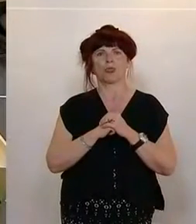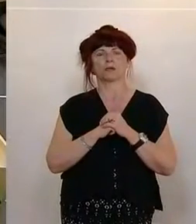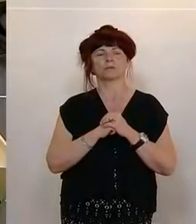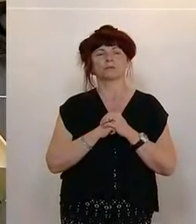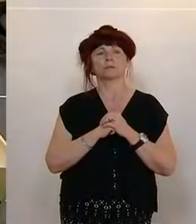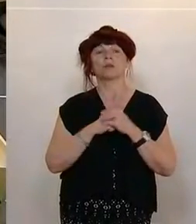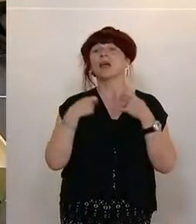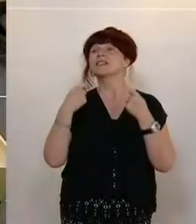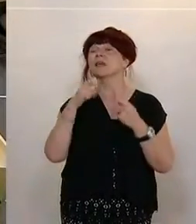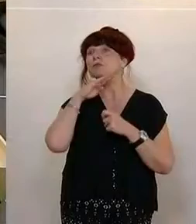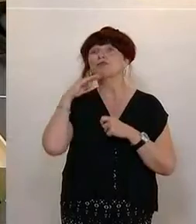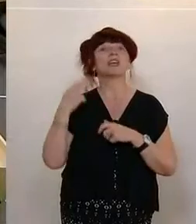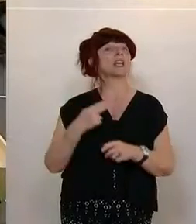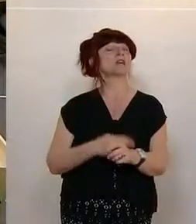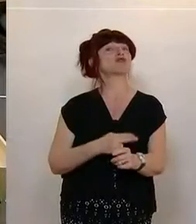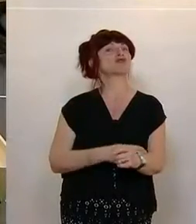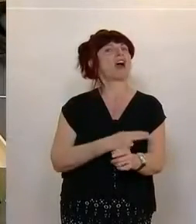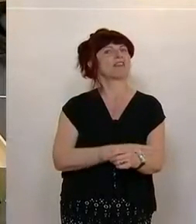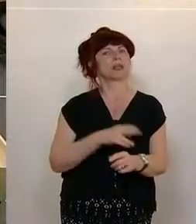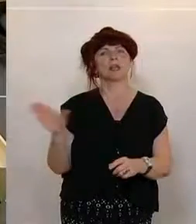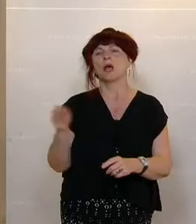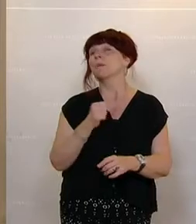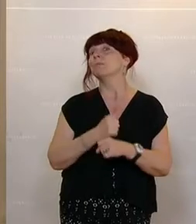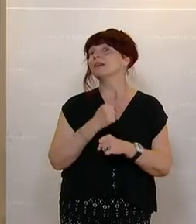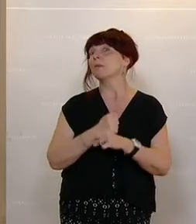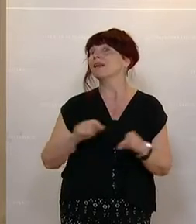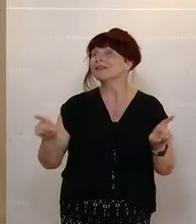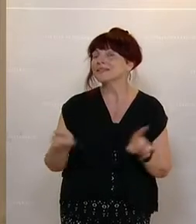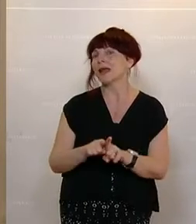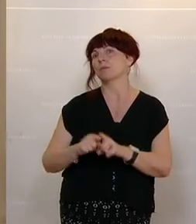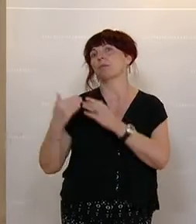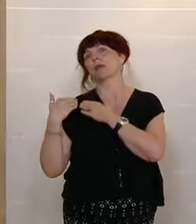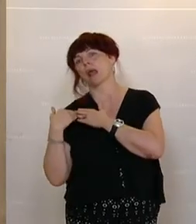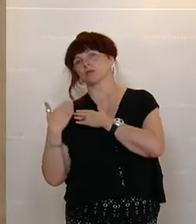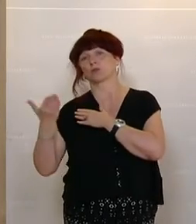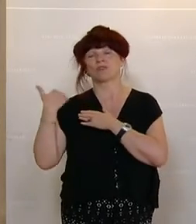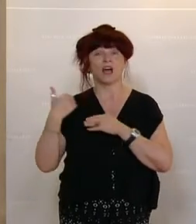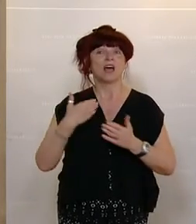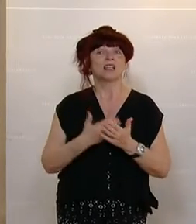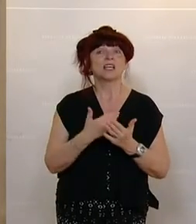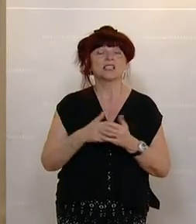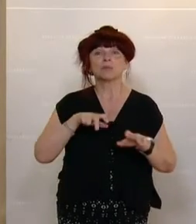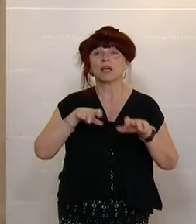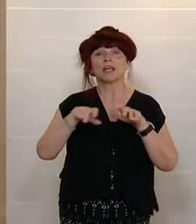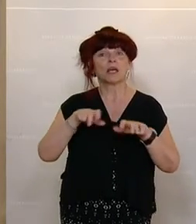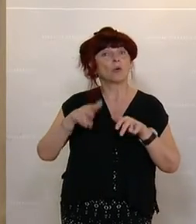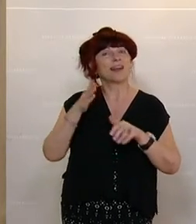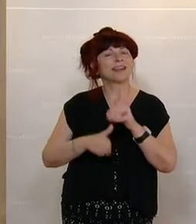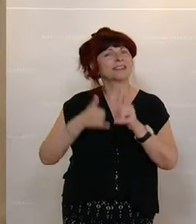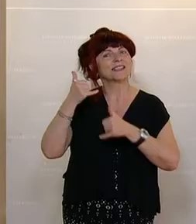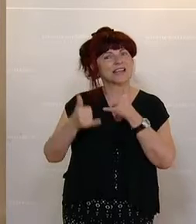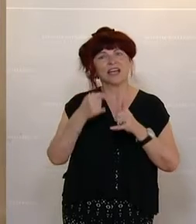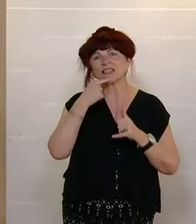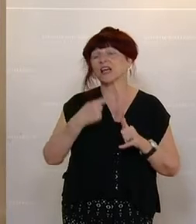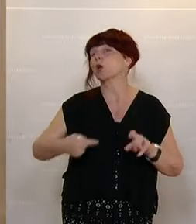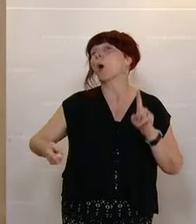Es gibt viele Sparten, in denen die Mitarbeiter ebenso sehr gefordert wurden. Daher hatte die Regierung letztes Jahr auch die Möglichkeit geschaffen, Bohnen